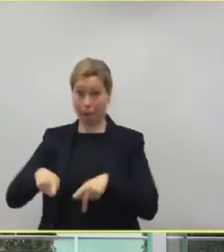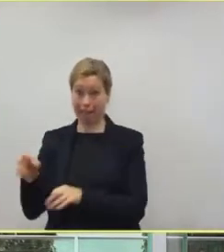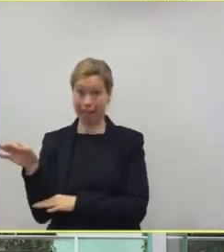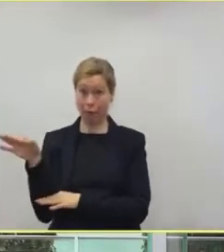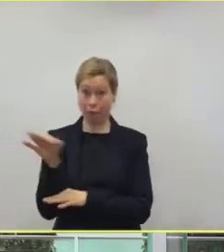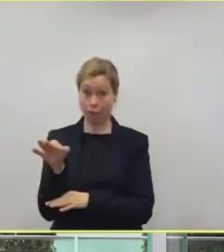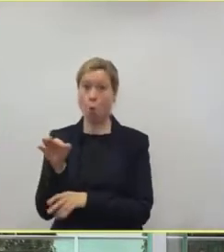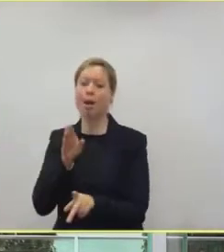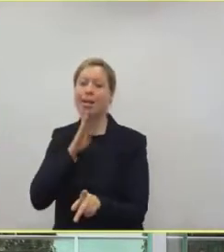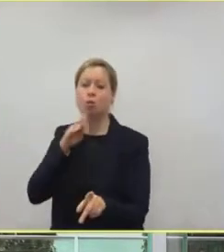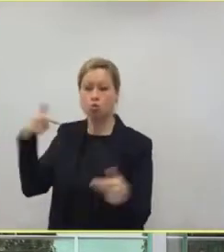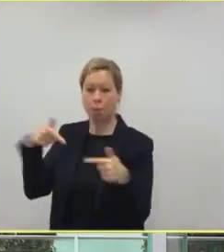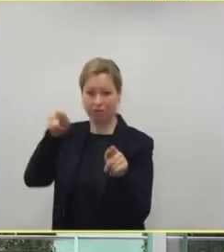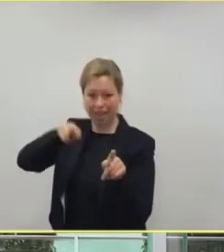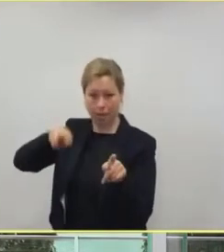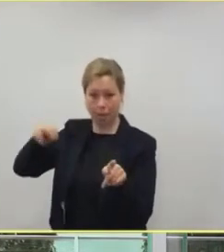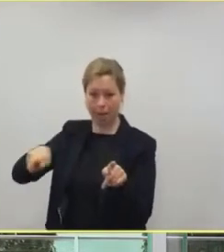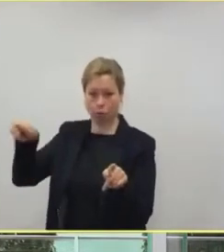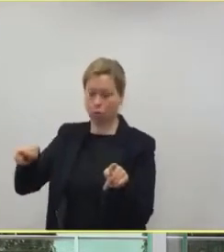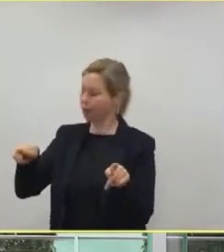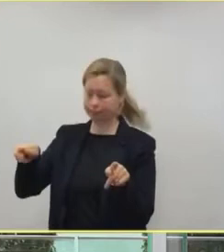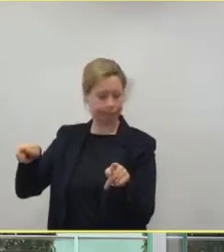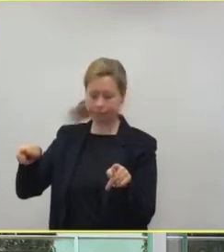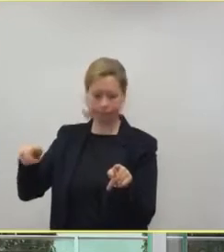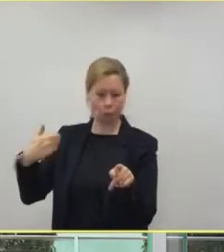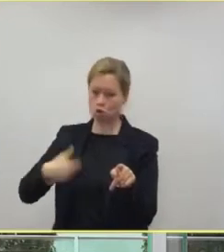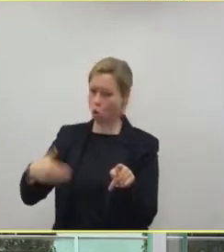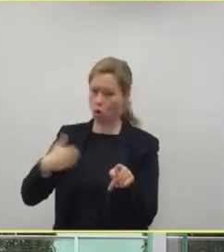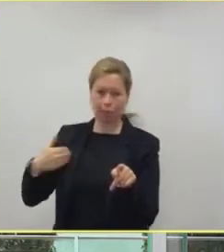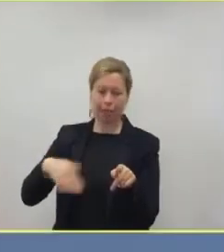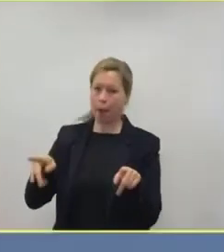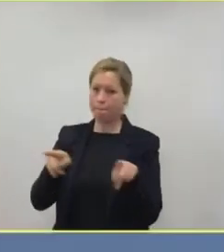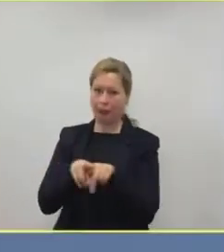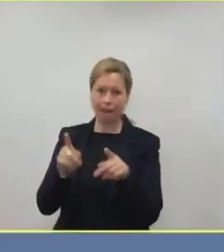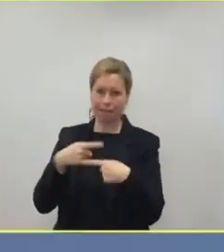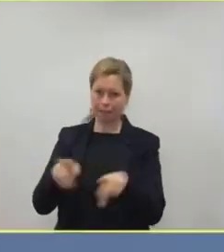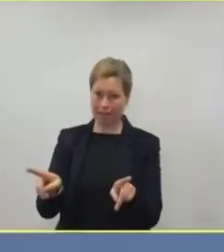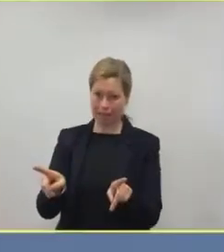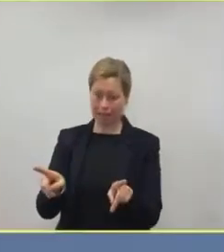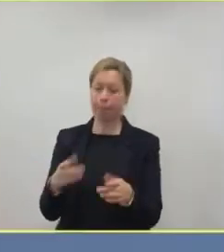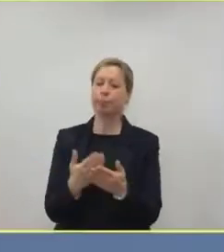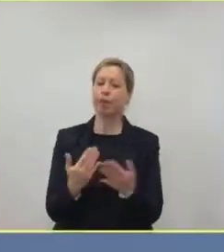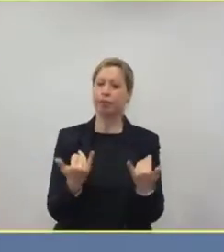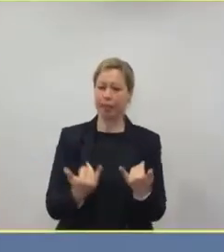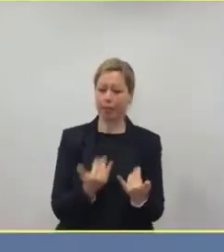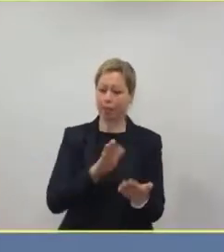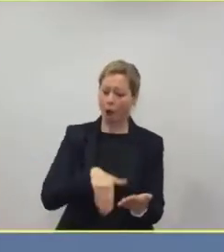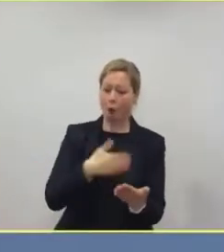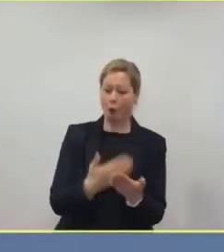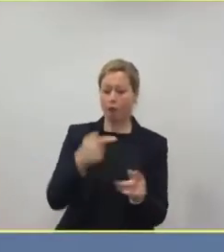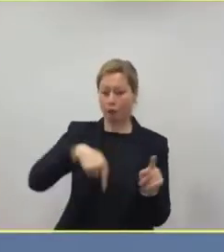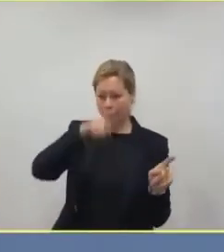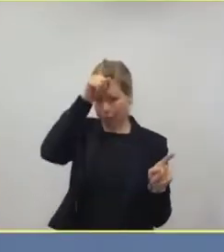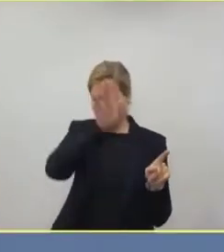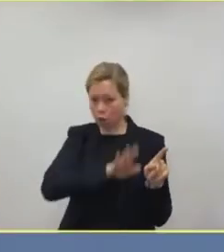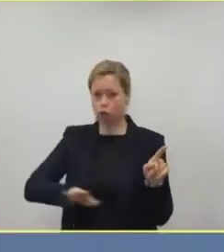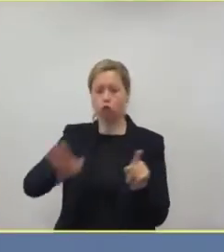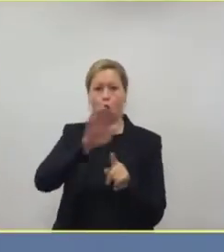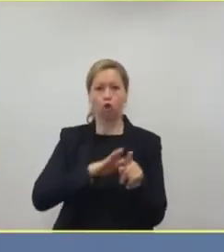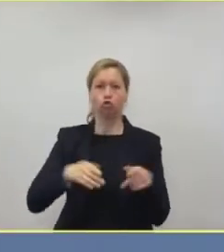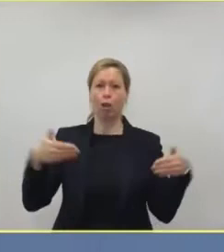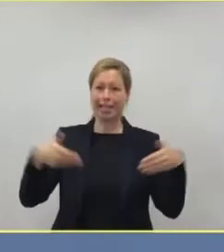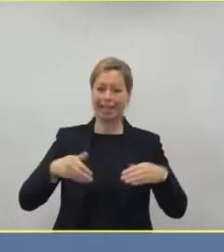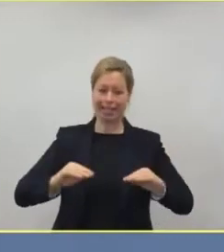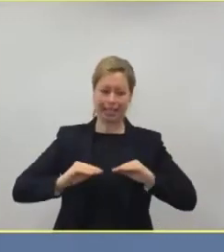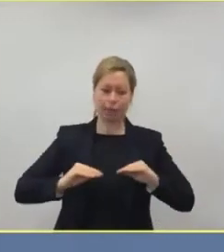Es gab ja finanzielle Anreize in Deutschland, das war auch gut, so Intensivbetten aufzubauen. Die sind auch tatsächlich aufgebaut worden, in großem Umfang. Aber wir